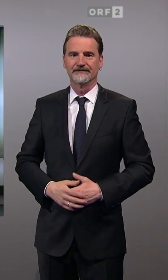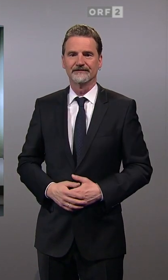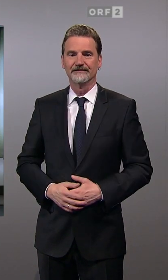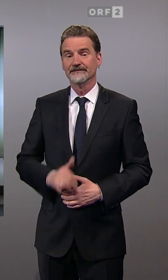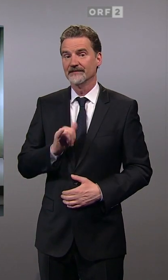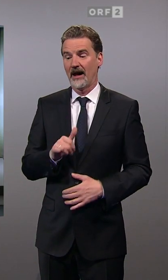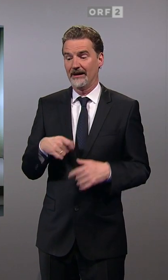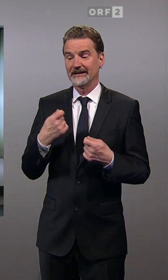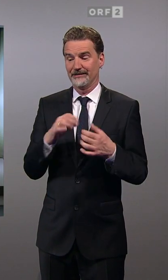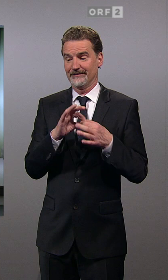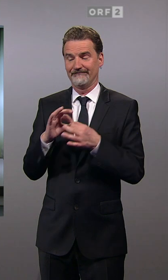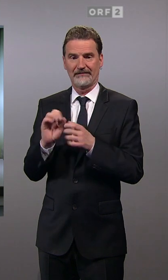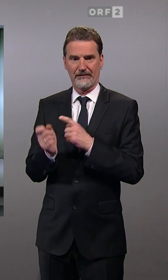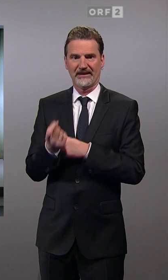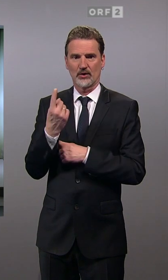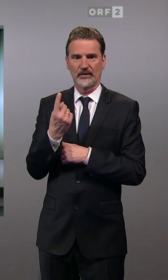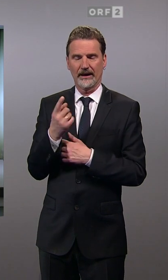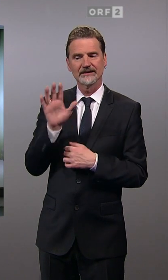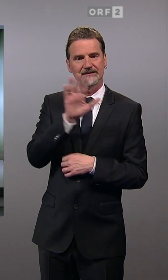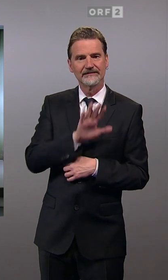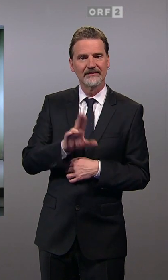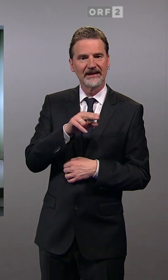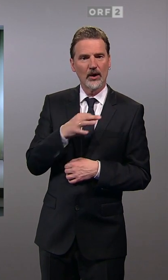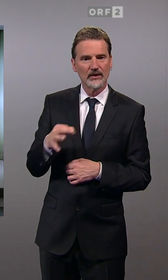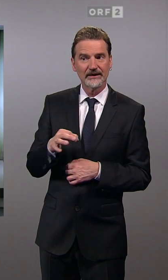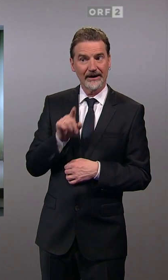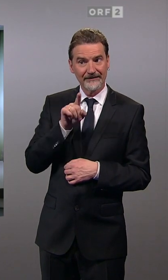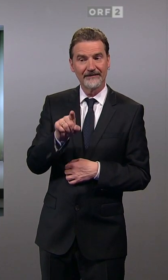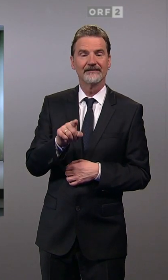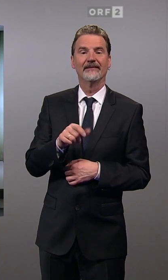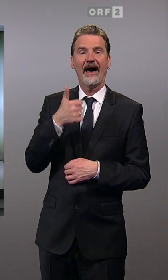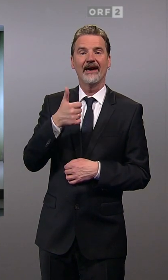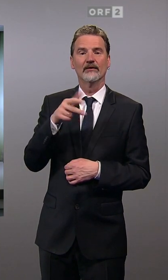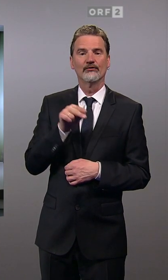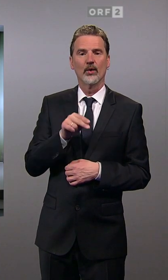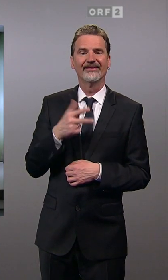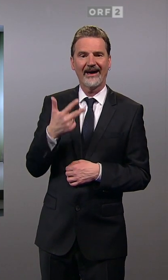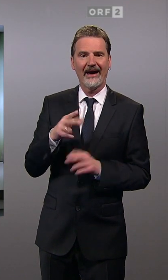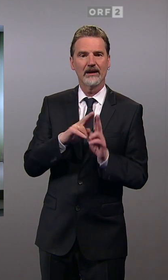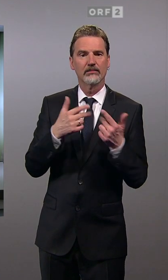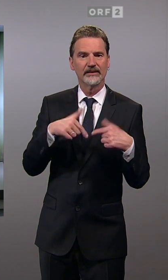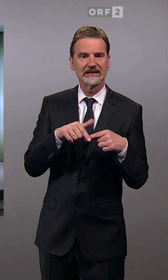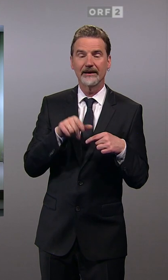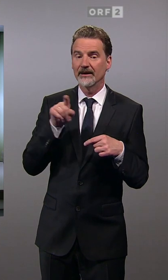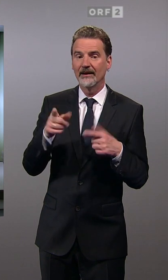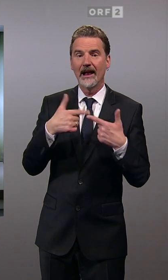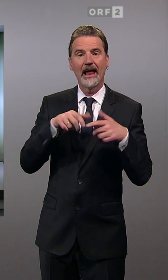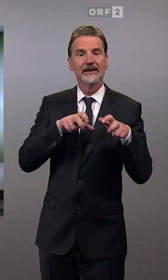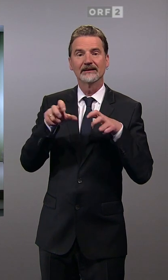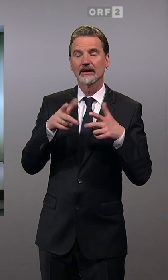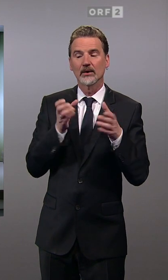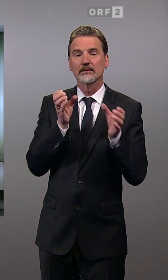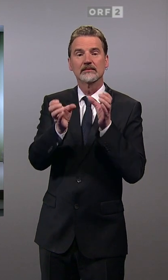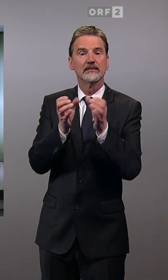Und da gibt es eine Besonderheit in Niederösterreich. Es ist nämlich eines von drei Bundesländern, in denen die Landesregierung nach dem Proportsystem